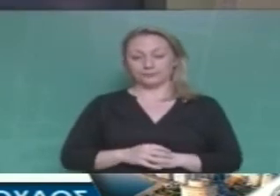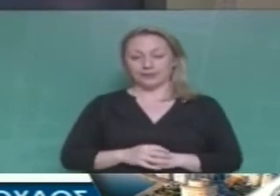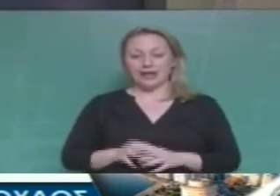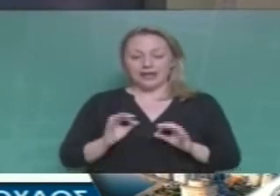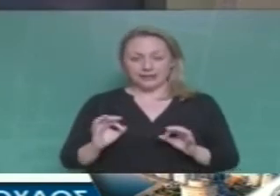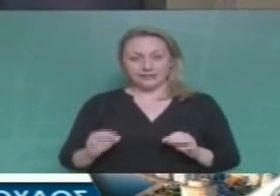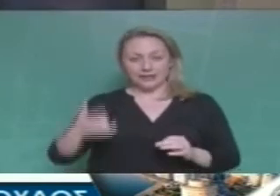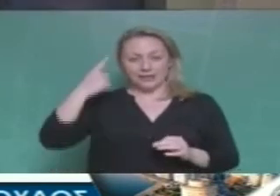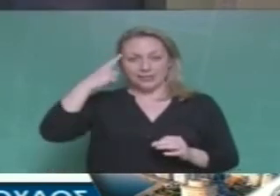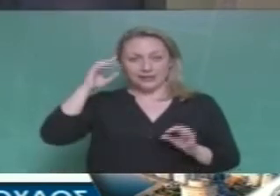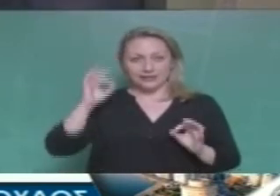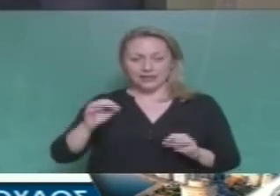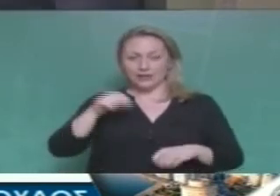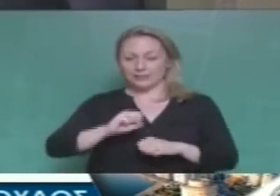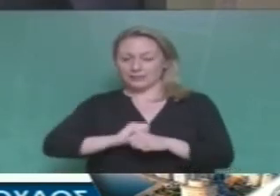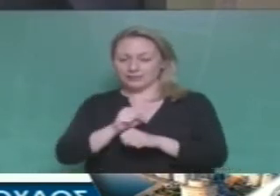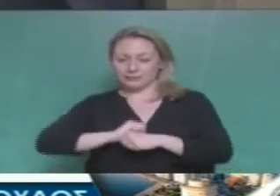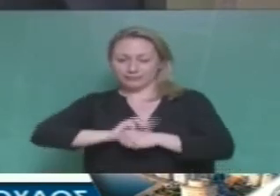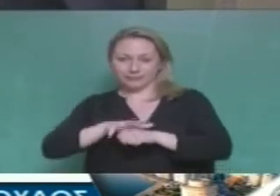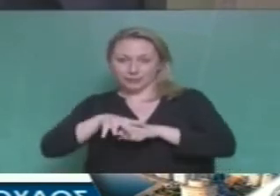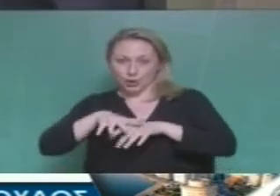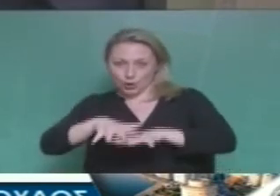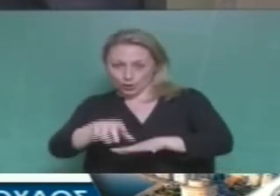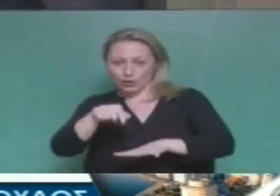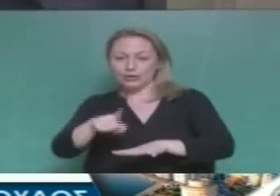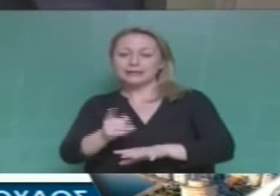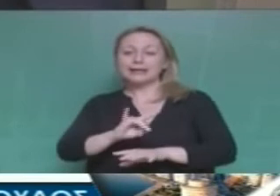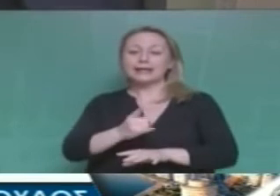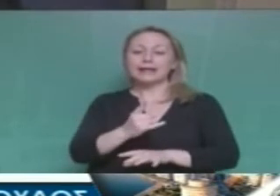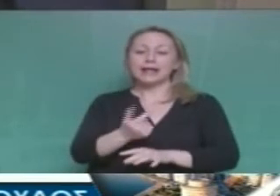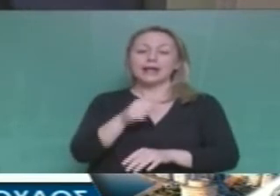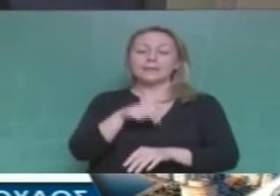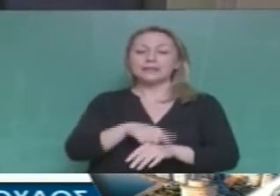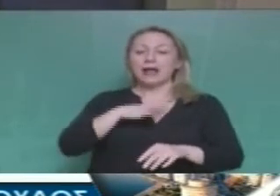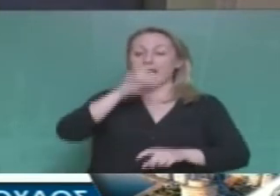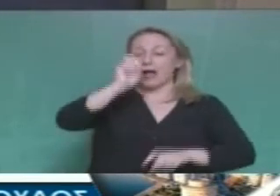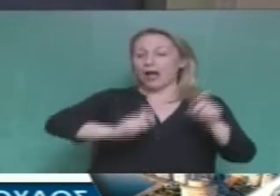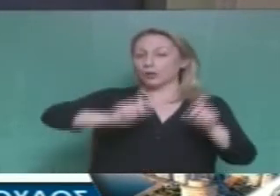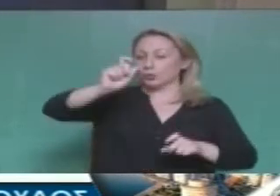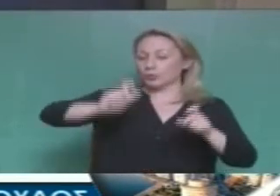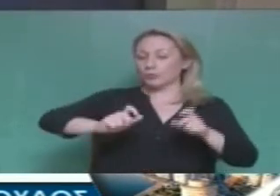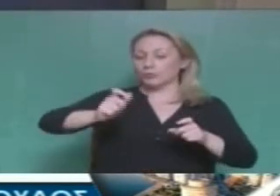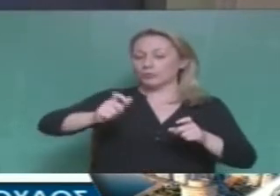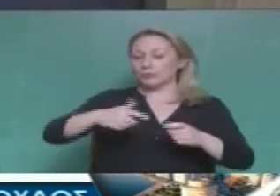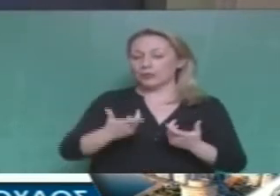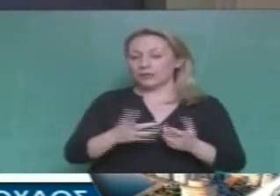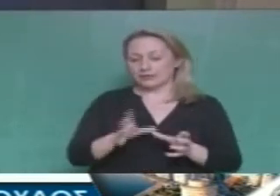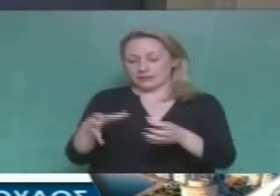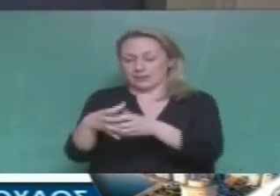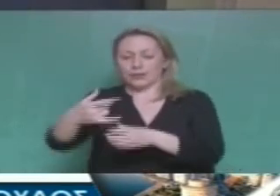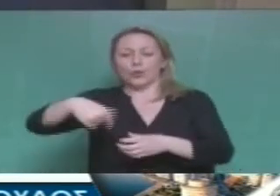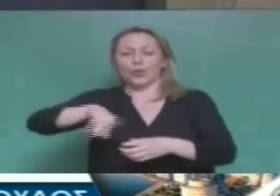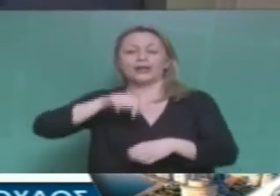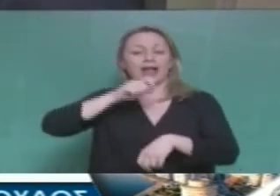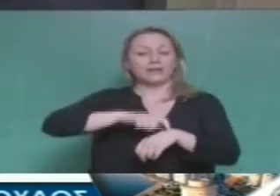στηρίζεται πάνω σε αυτό κατά αυτό το πρόβλημα του κορονοϊού ή στο γεγονός ότι κάποιοι, και δεν είναι μόνο μια παράδοξη, δεν θέλω